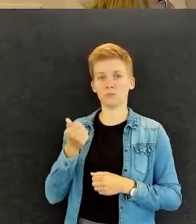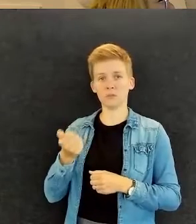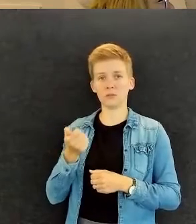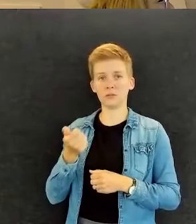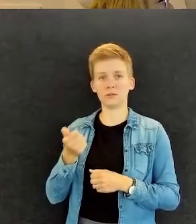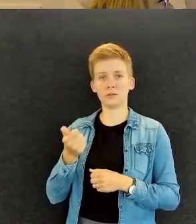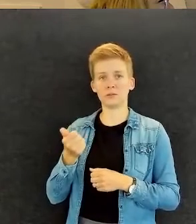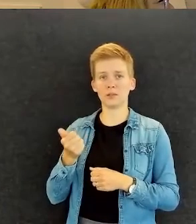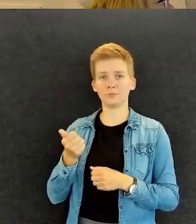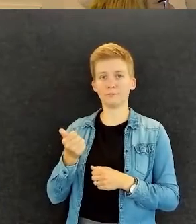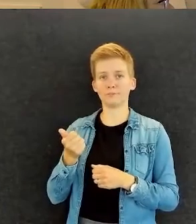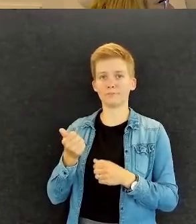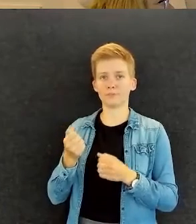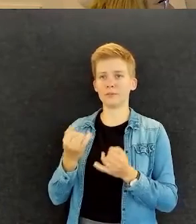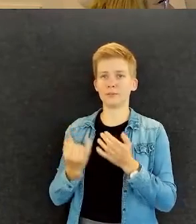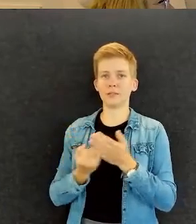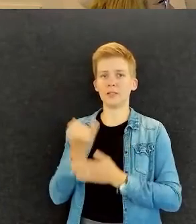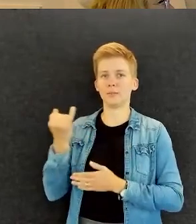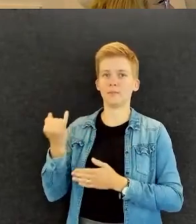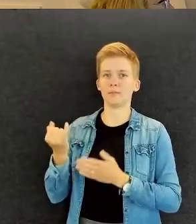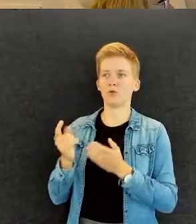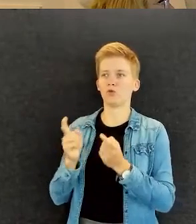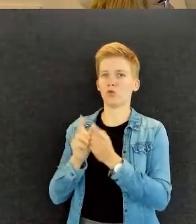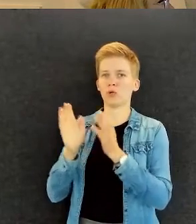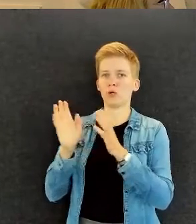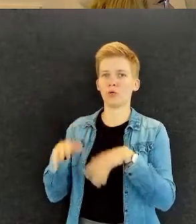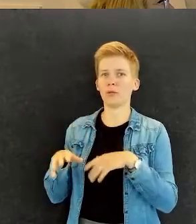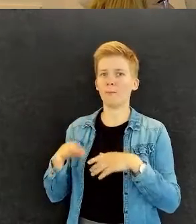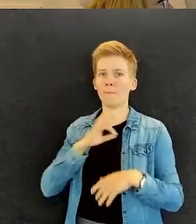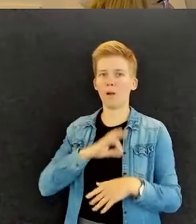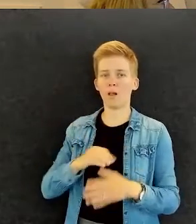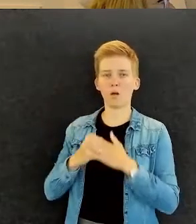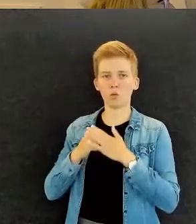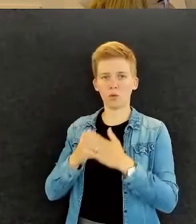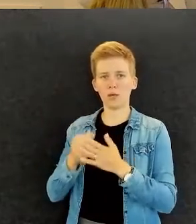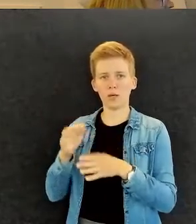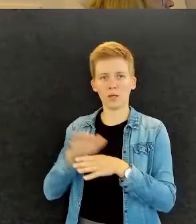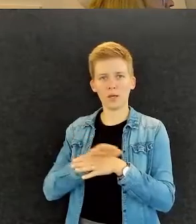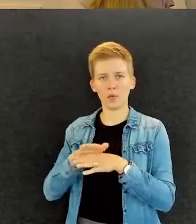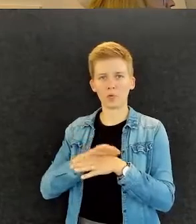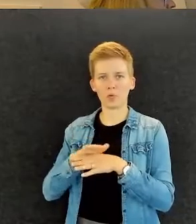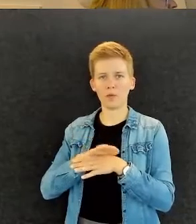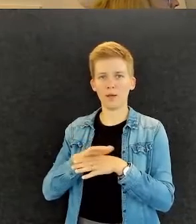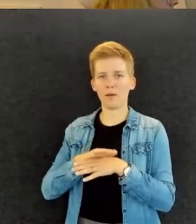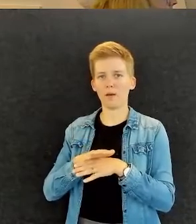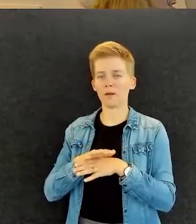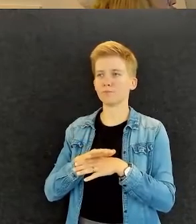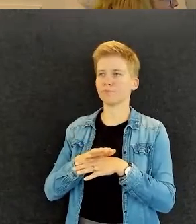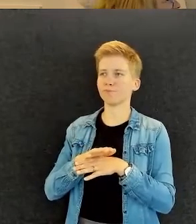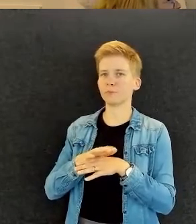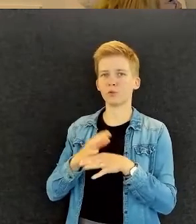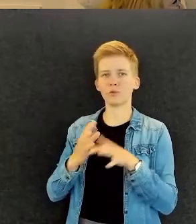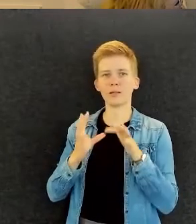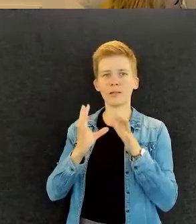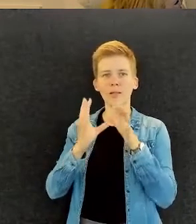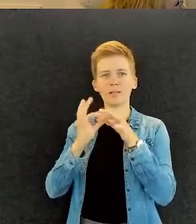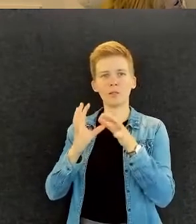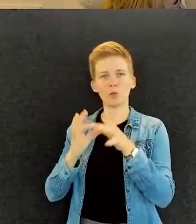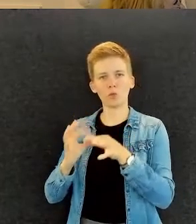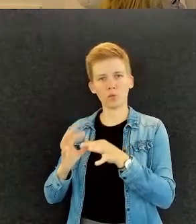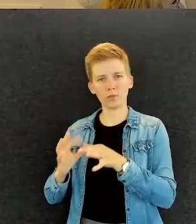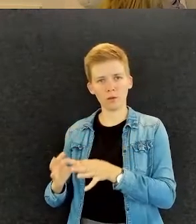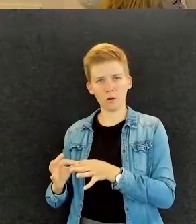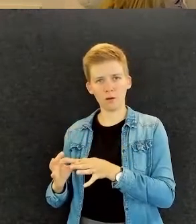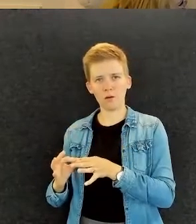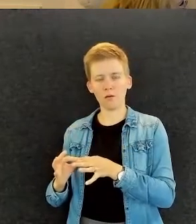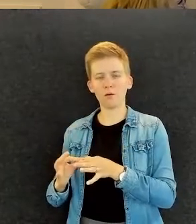myös semmoiseen ilmiöön, että näitä palkkatukia käytettäisiin niin, että ikään kuin ketjutettaisiin niitä